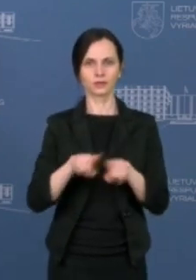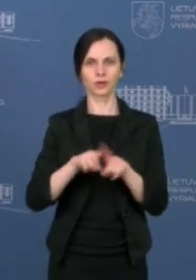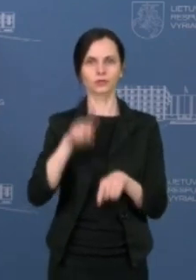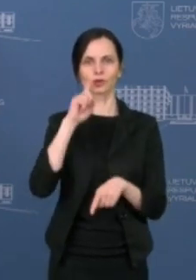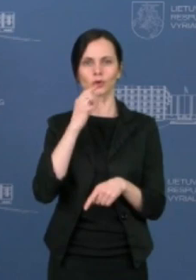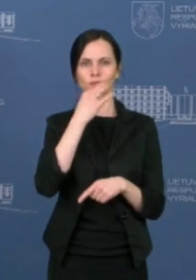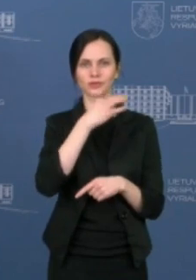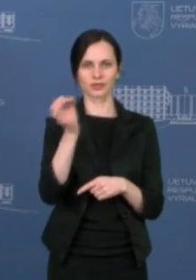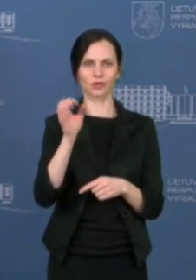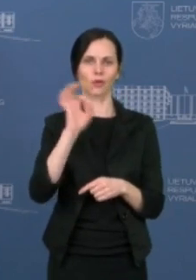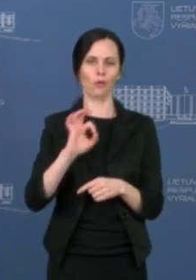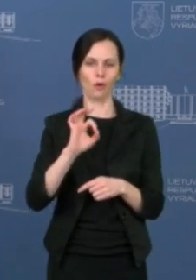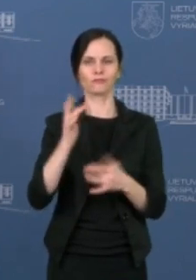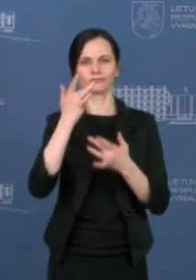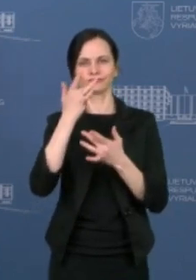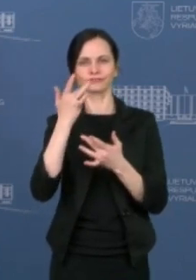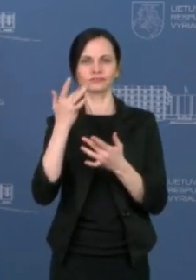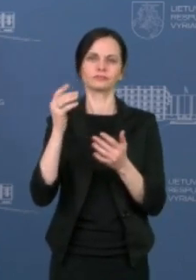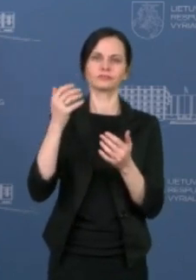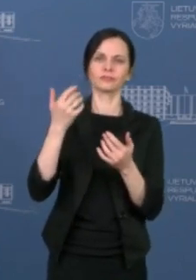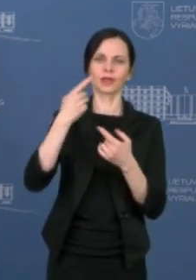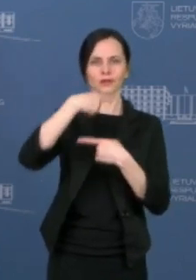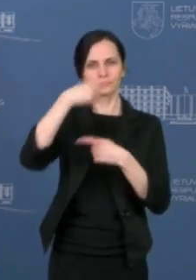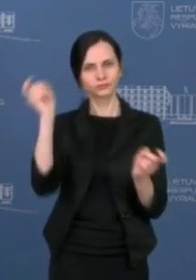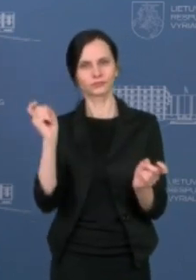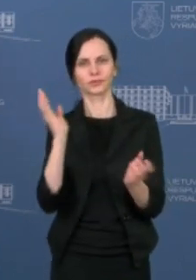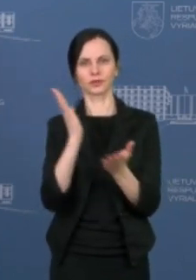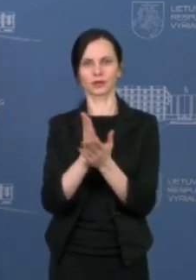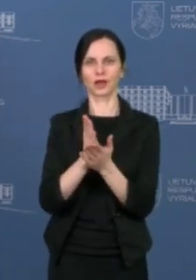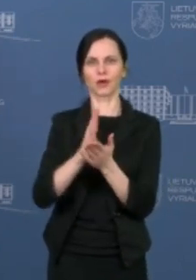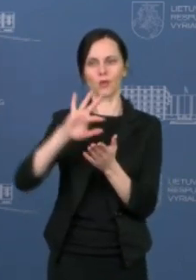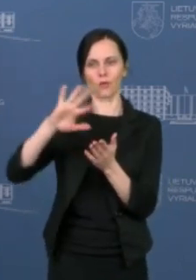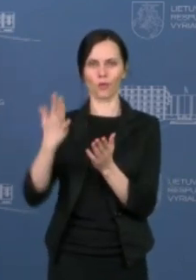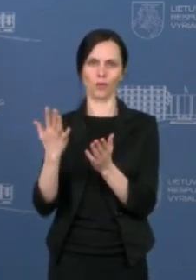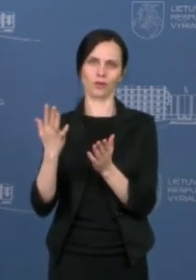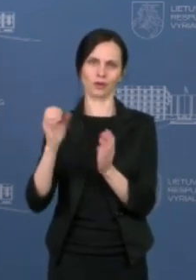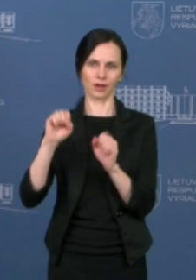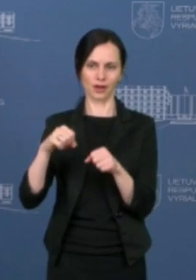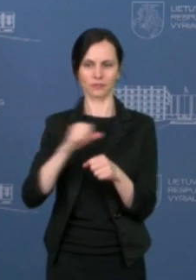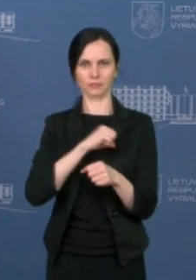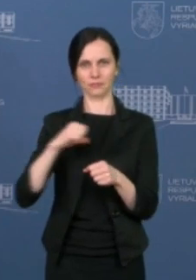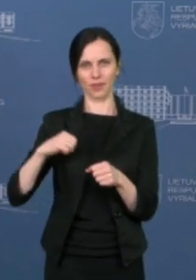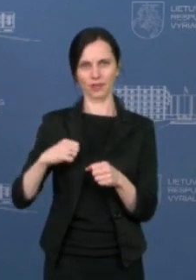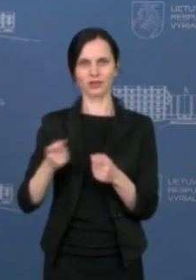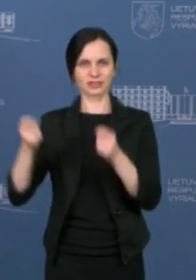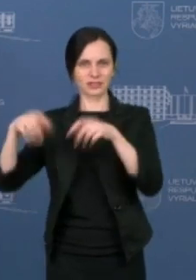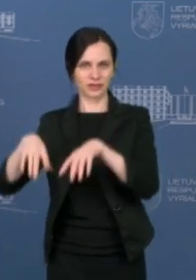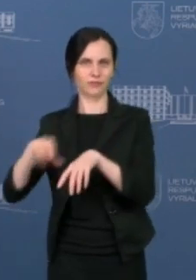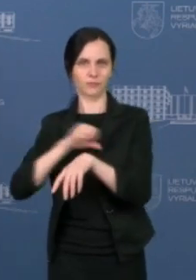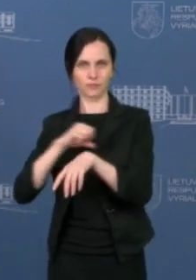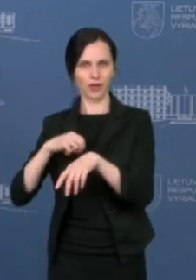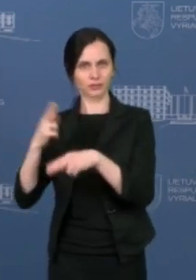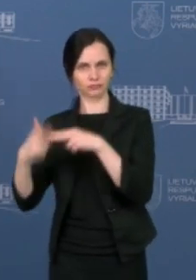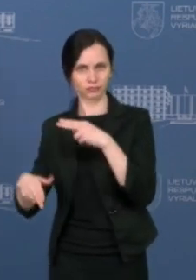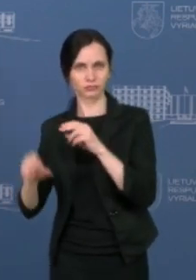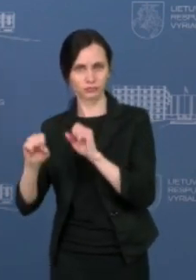pasirodžius pasvarstymus, kad galbūt čia galėtų būti įgaliojamos tiesiog savarankiškai savivaldybės spręsti.